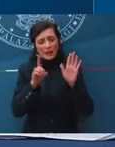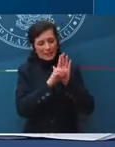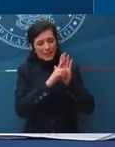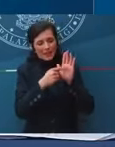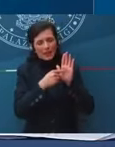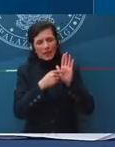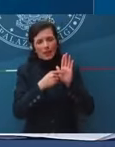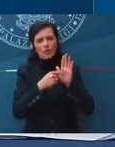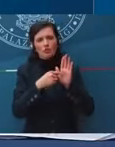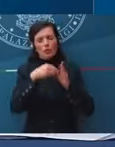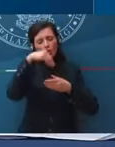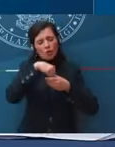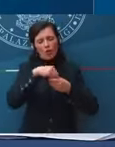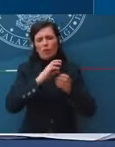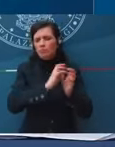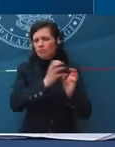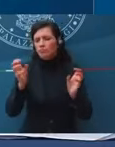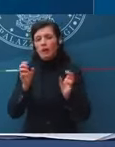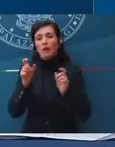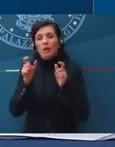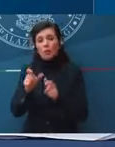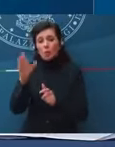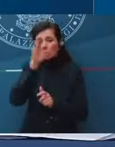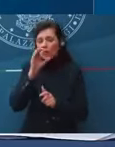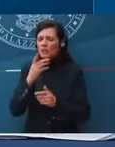cerca di dare sostegno al settore.